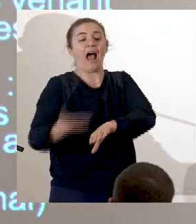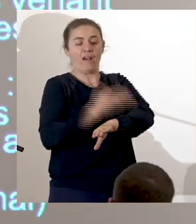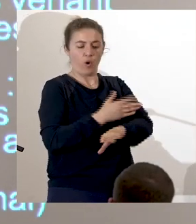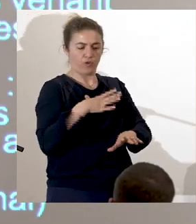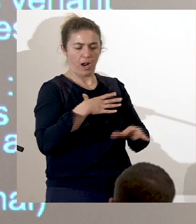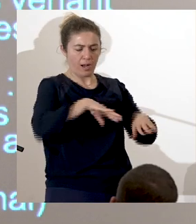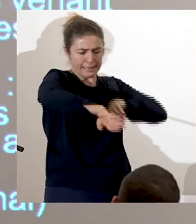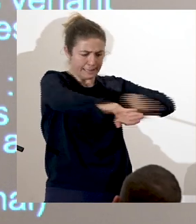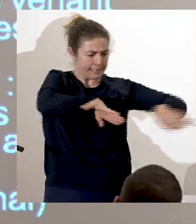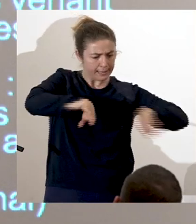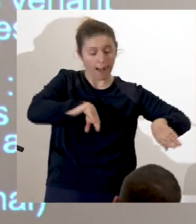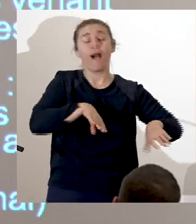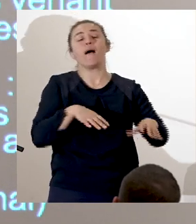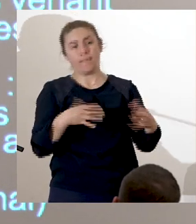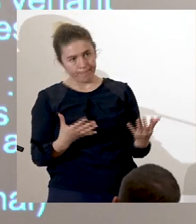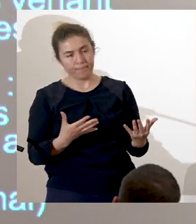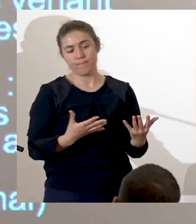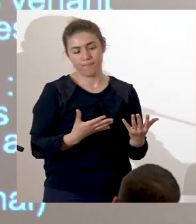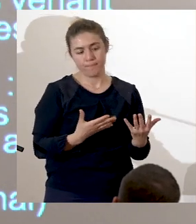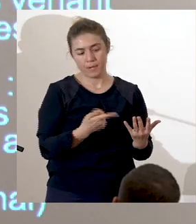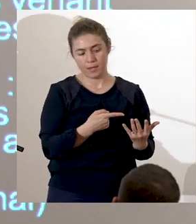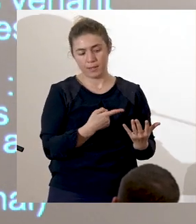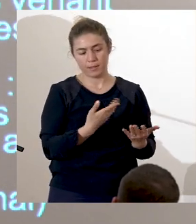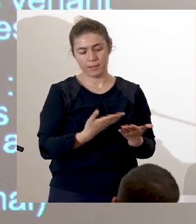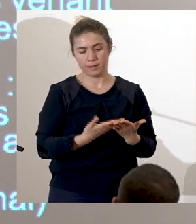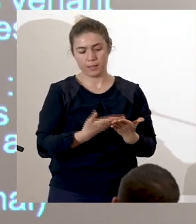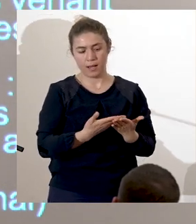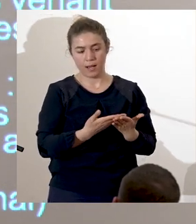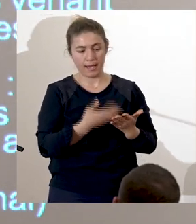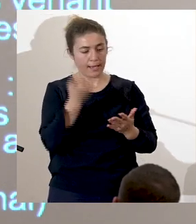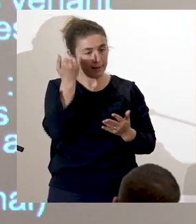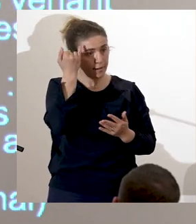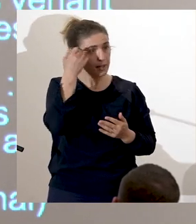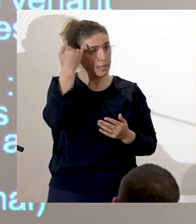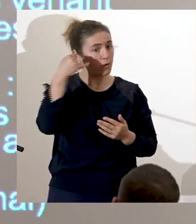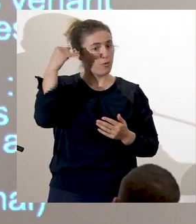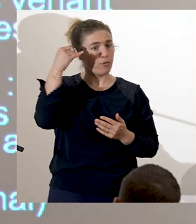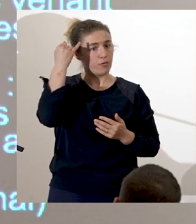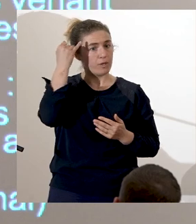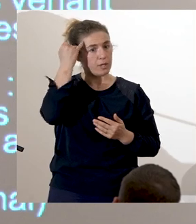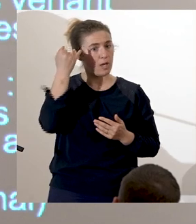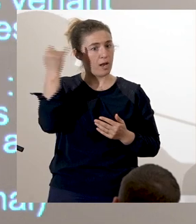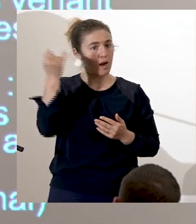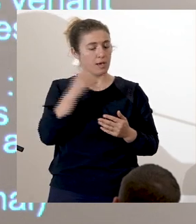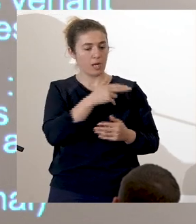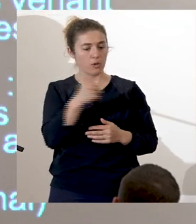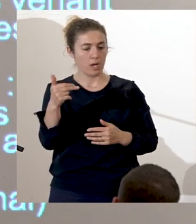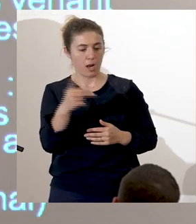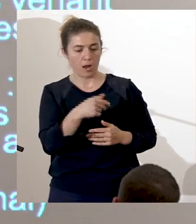baoulées et tchamans, constituent un arsenal idéologique garantissant la légitimité de l'esclavage.